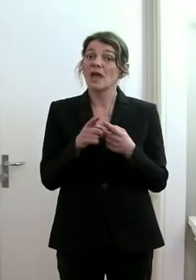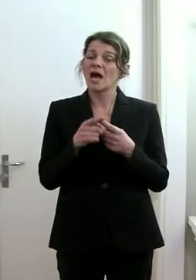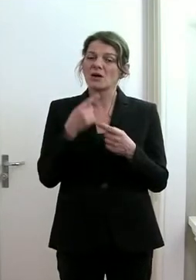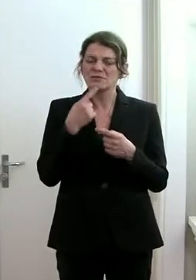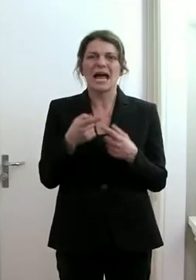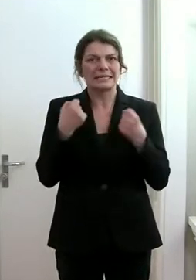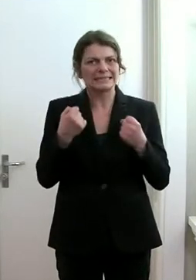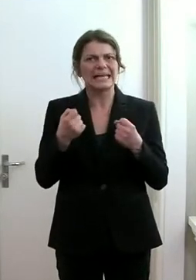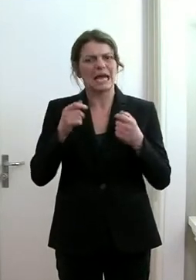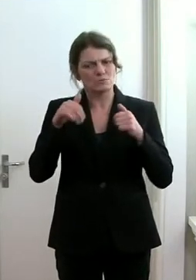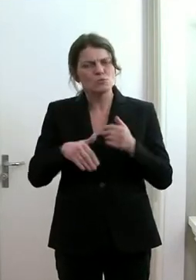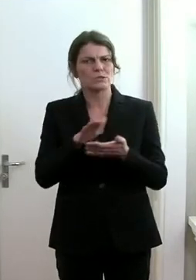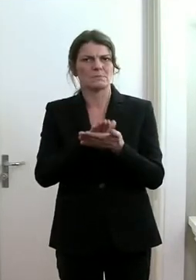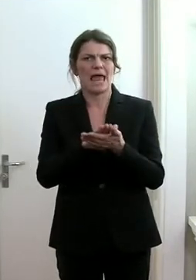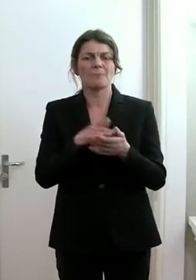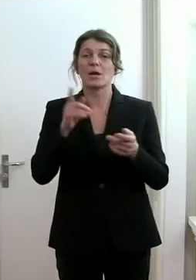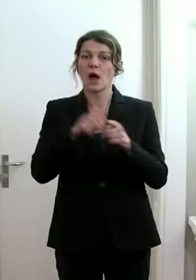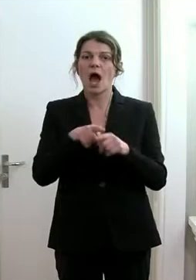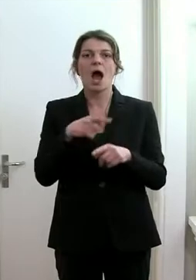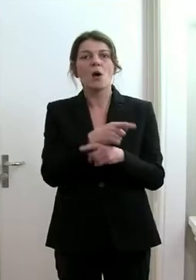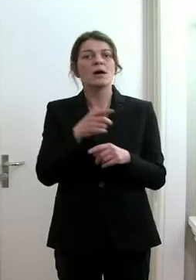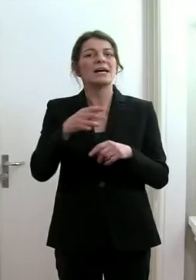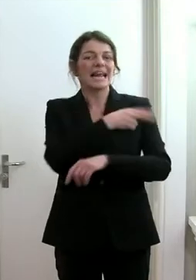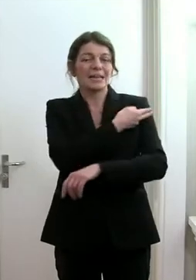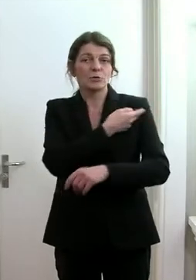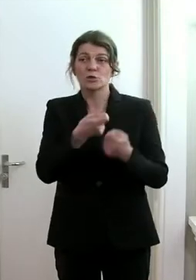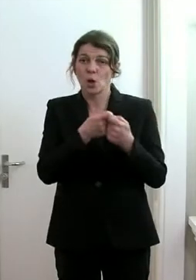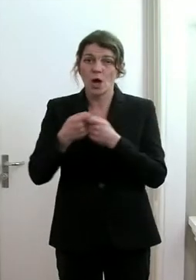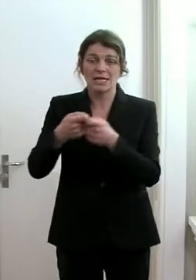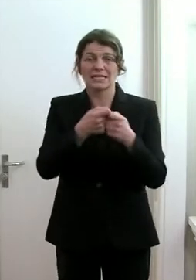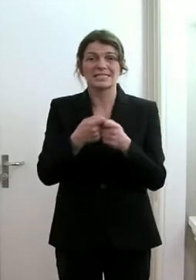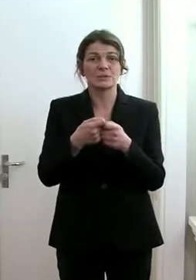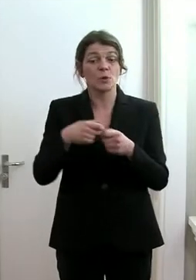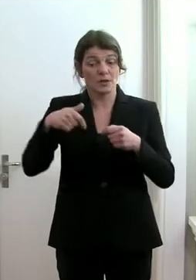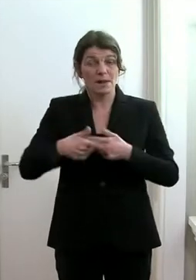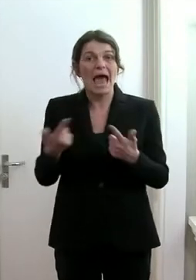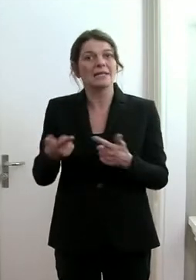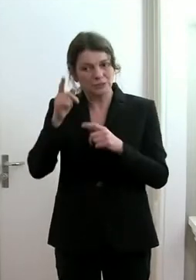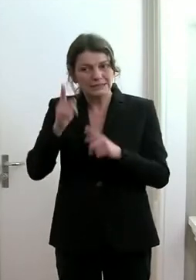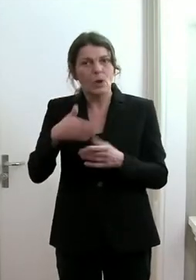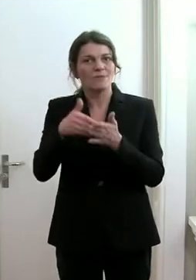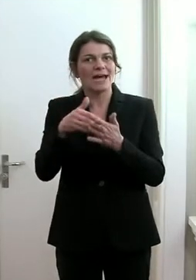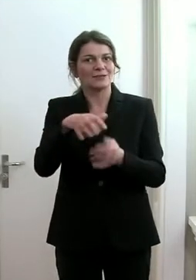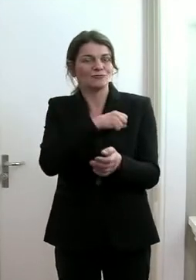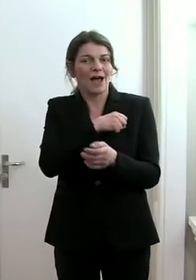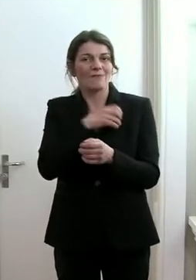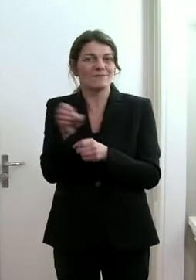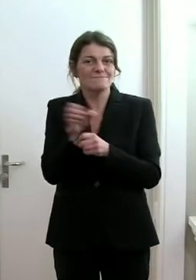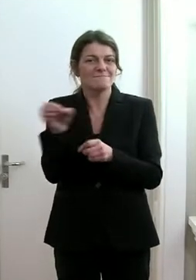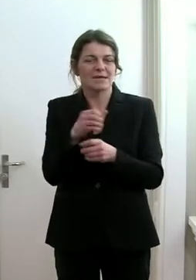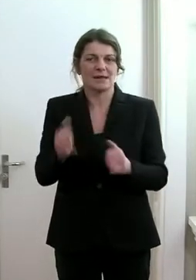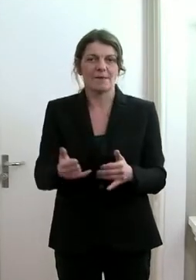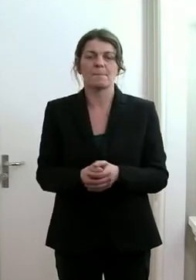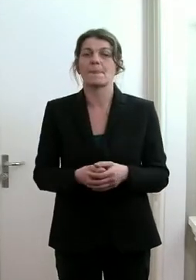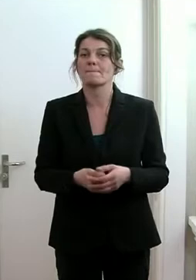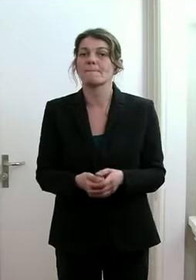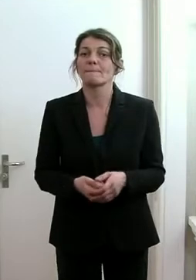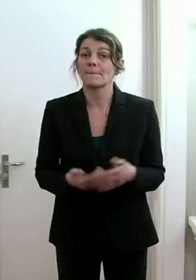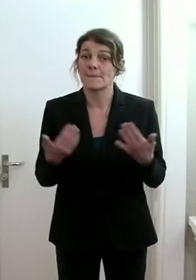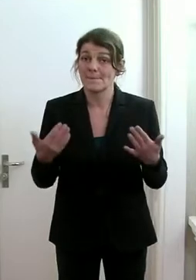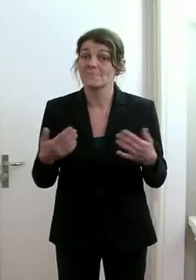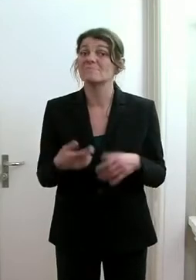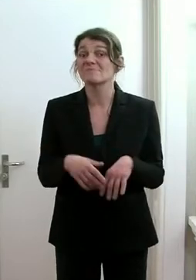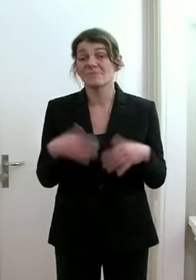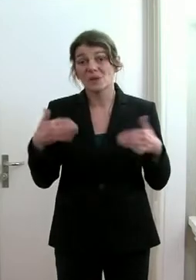Sicherheit und Einsatzfähigkeit der Rettungsorganisationen in unserem Land zu ermöglichen. Das grosse